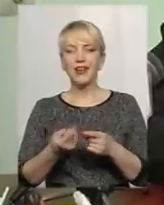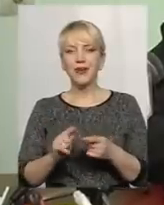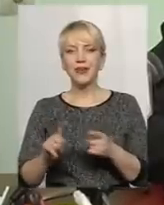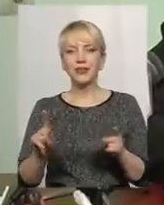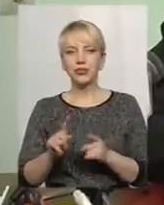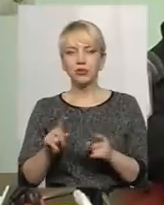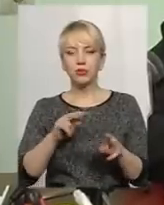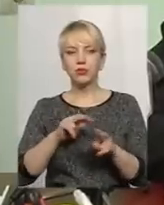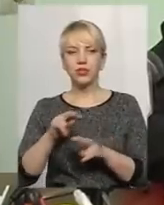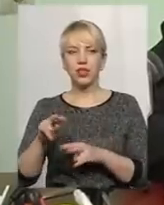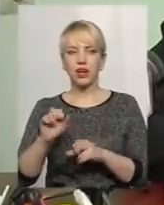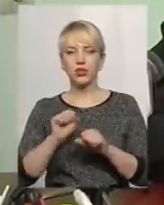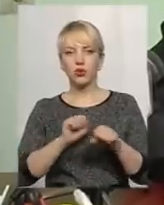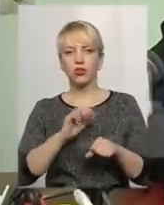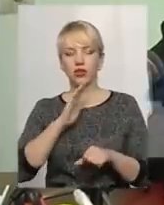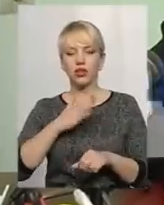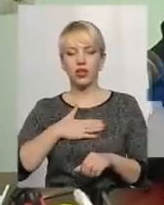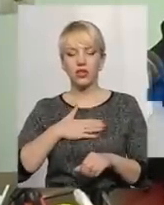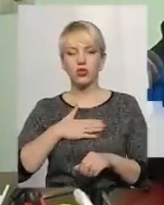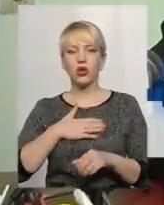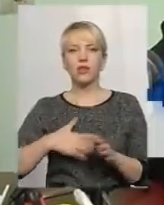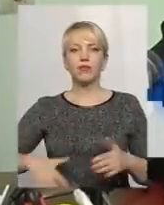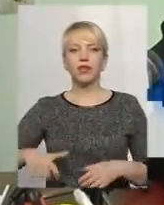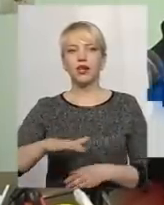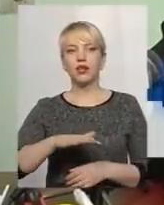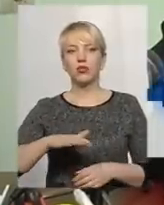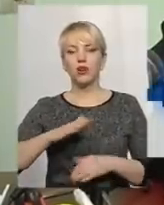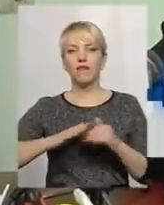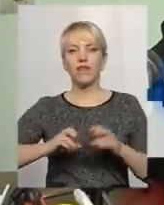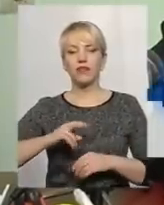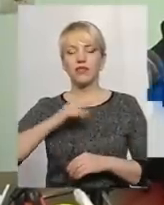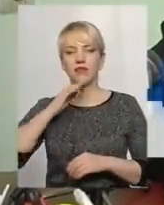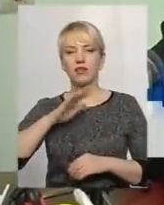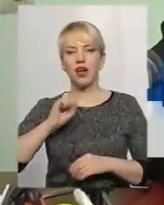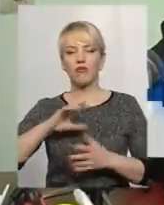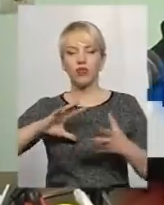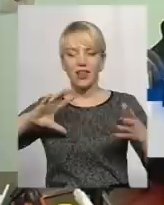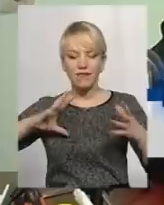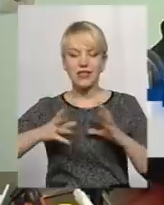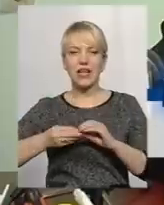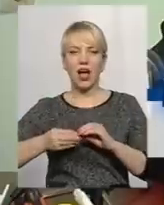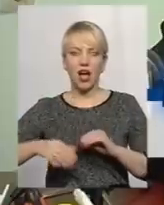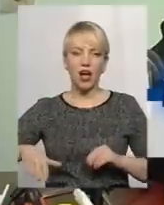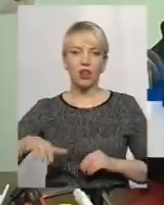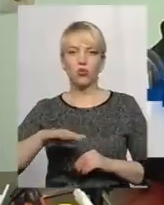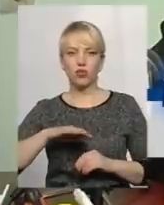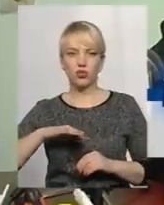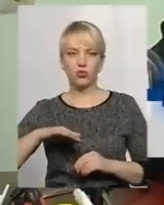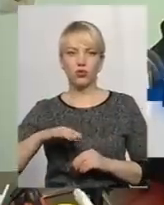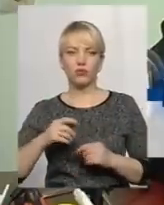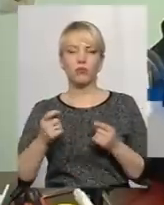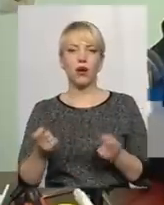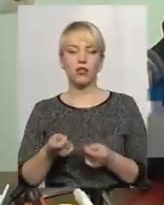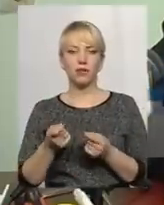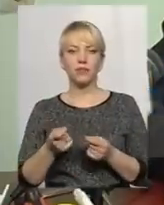спостерігати та охороняти нашу вилучену територію, фахівців вистачає. Але на всю загальну територію мало.